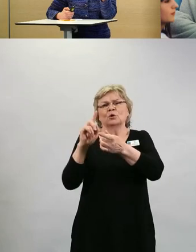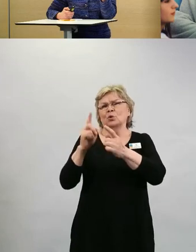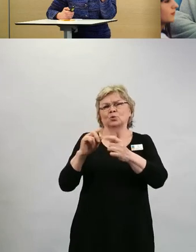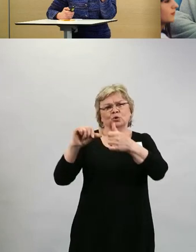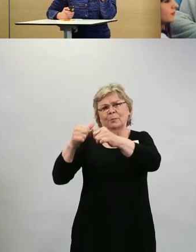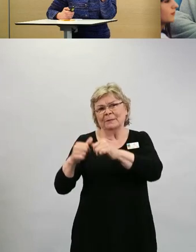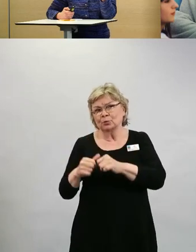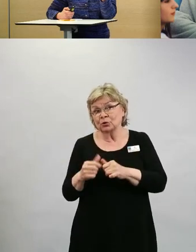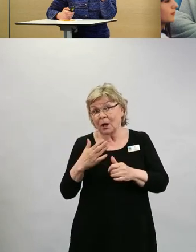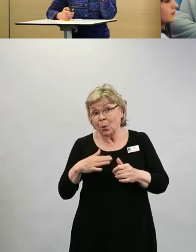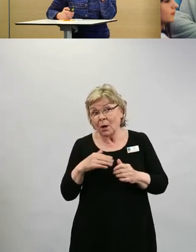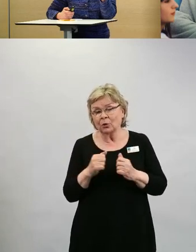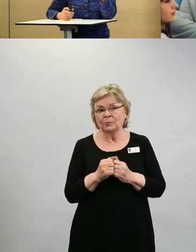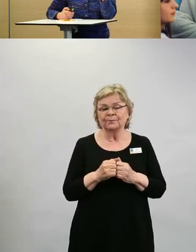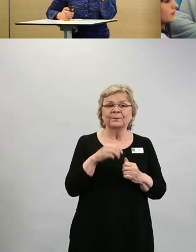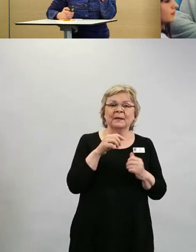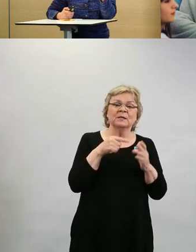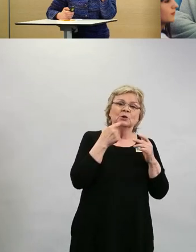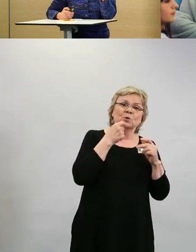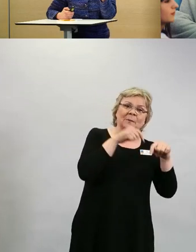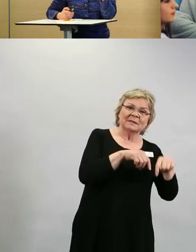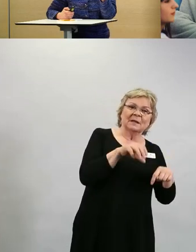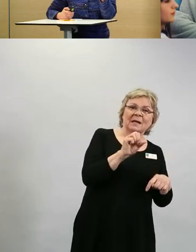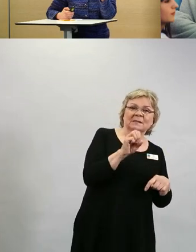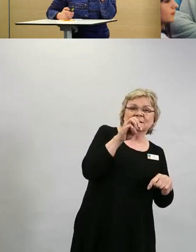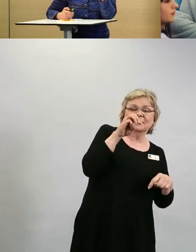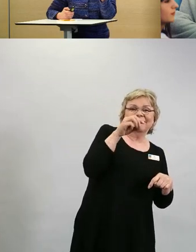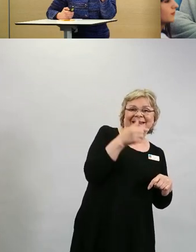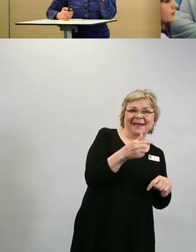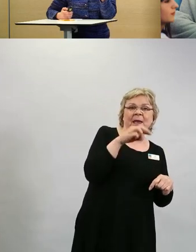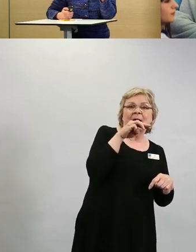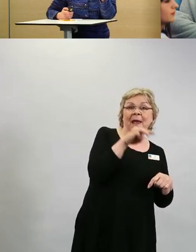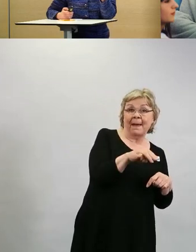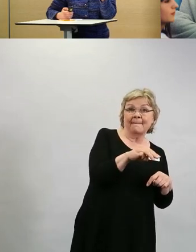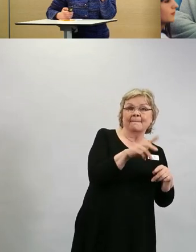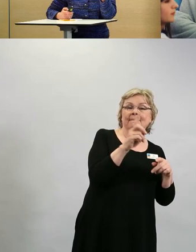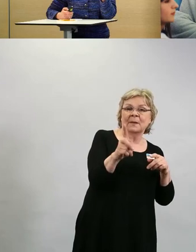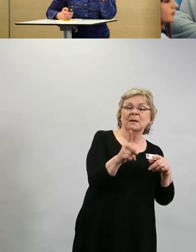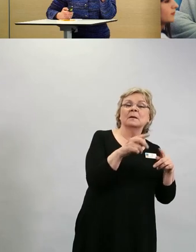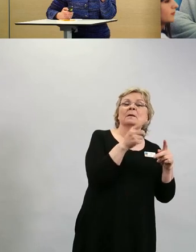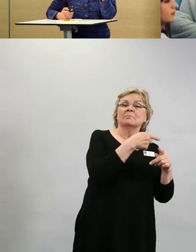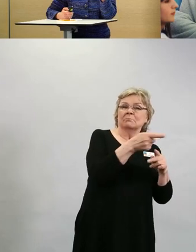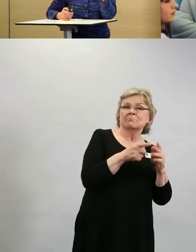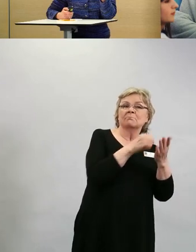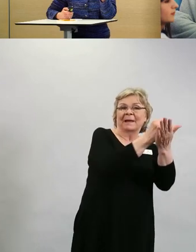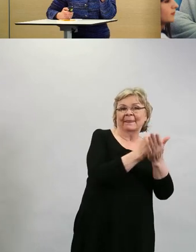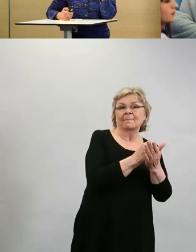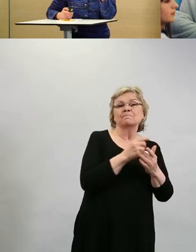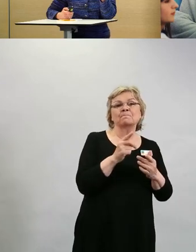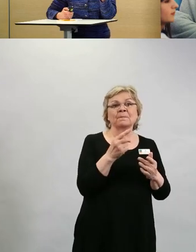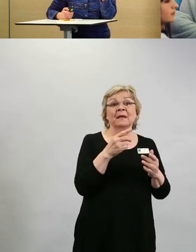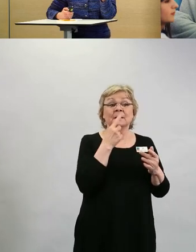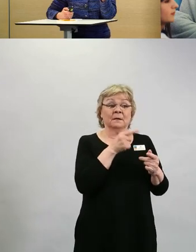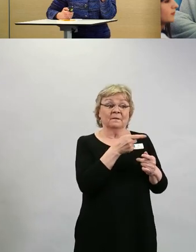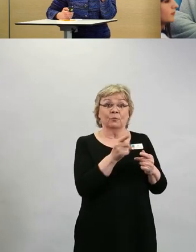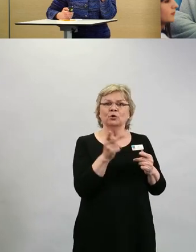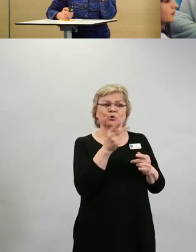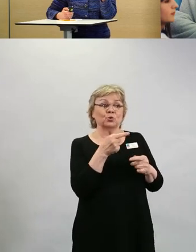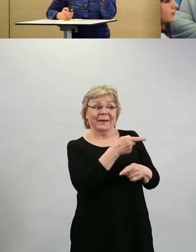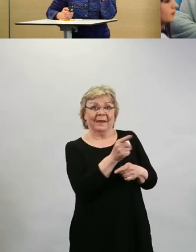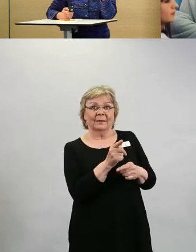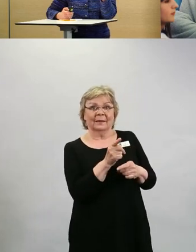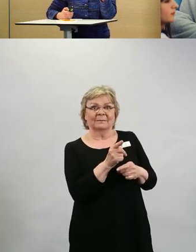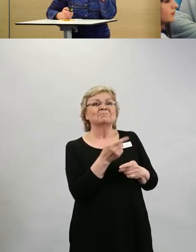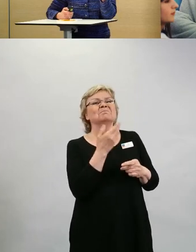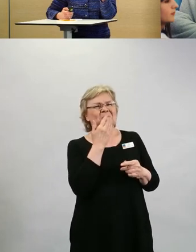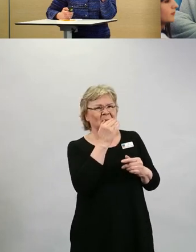Suomessahan STM johtaa näitä rokoteneuvotteluita, että ehkä pikemminkin STM sitten pystyisi vastaamaan siihen kysymykseen.